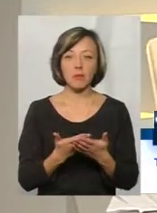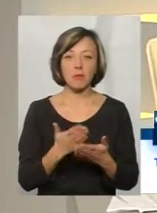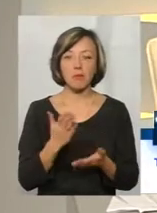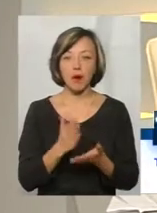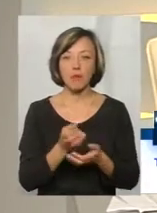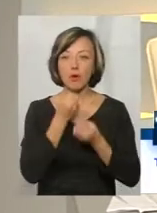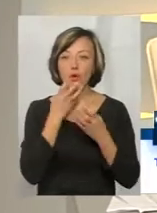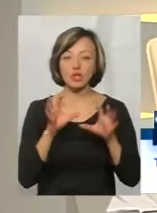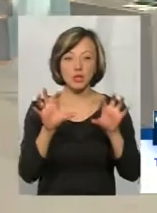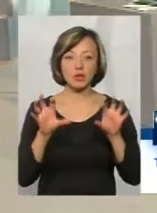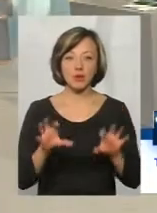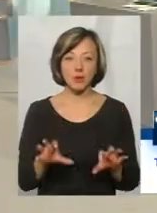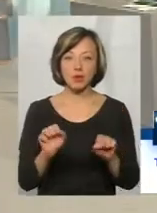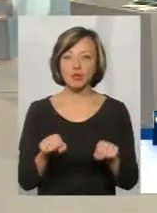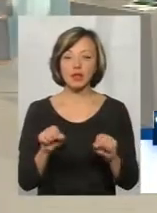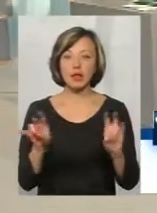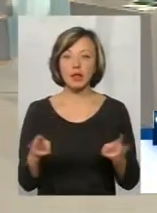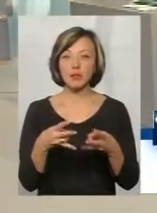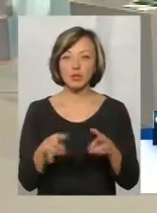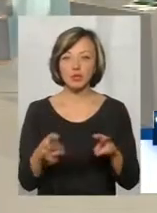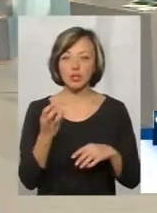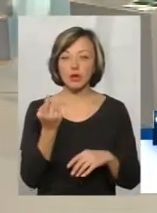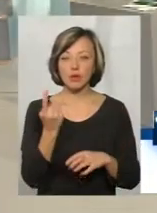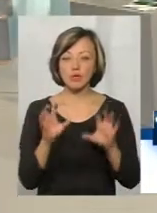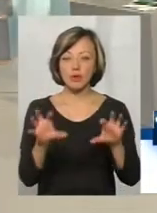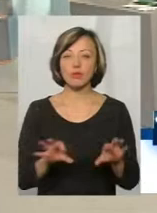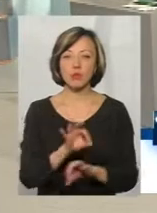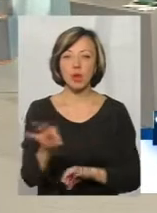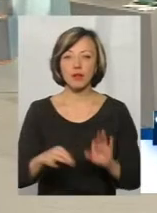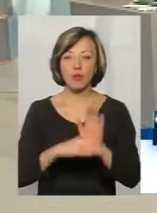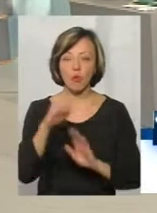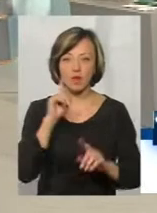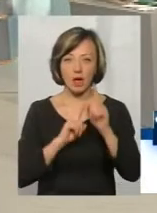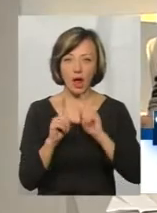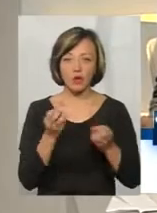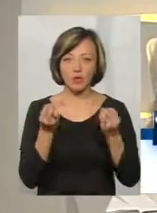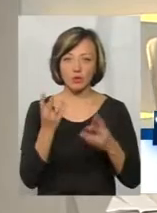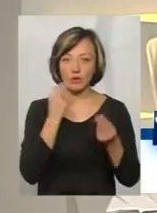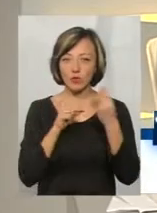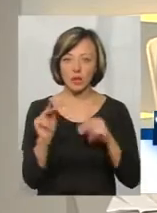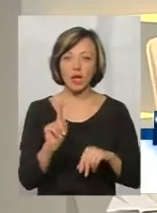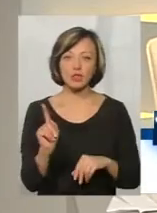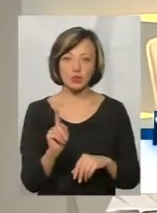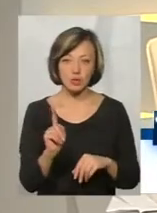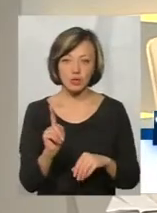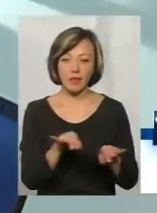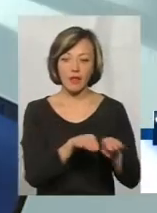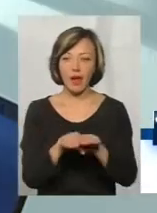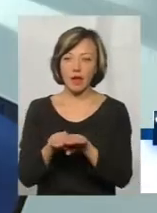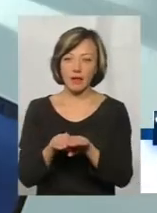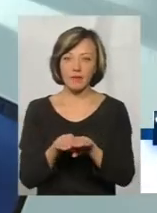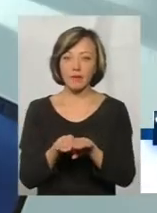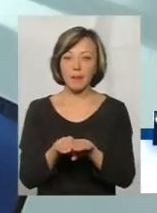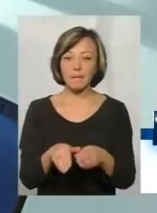хороших законів, і, можливо, не потрібен ще один законопроект в Верховній Раді, а просто вдосконалити щось на рівні вже